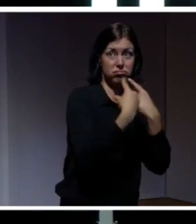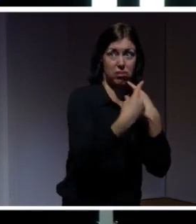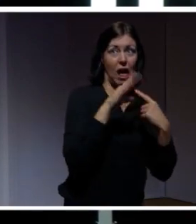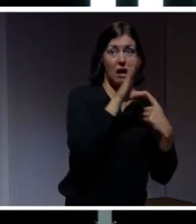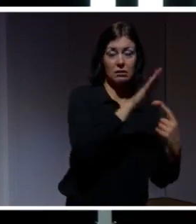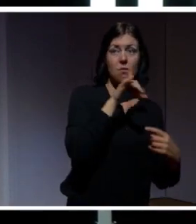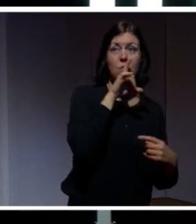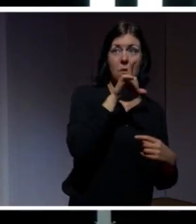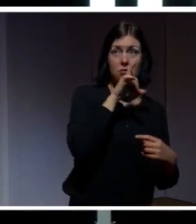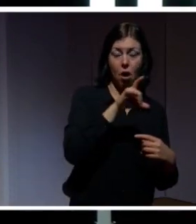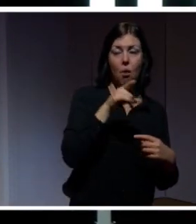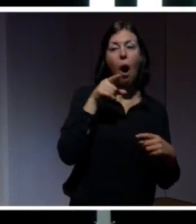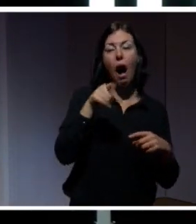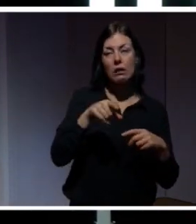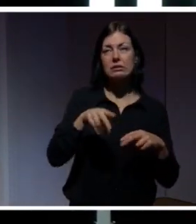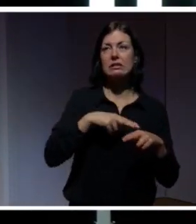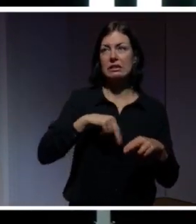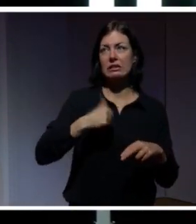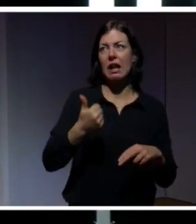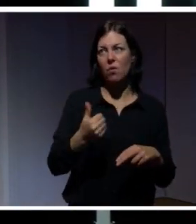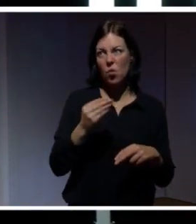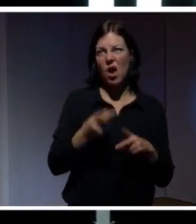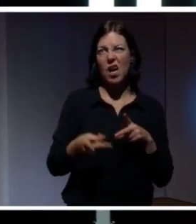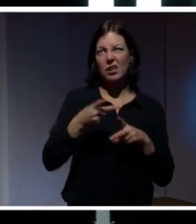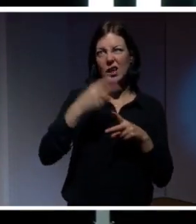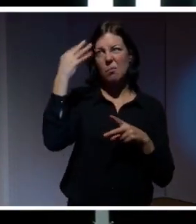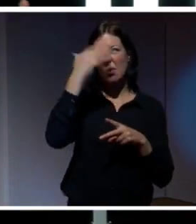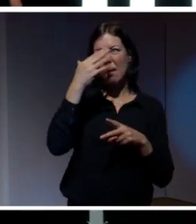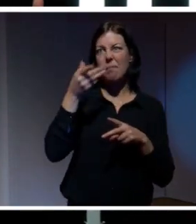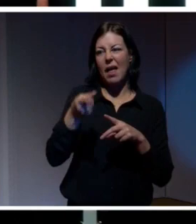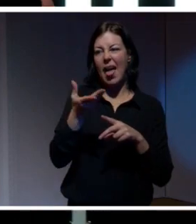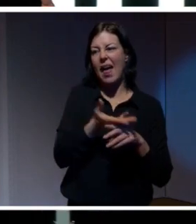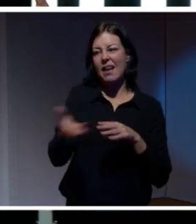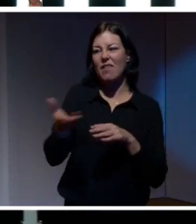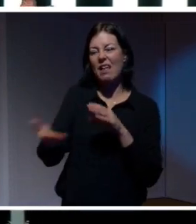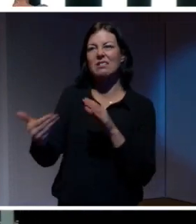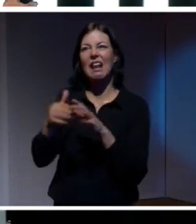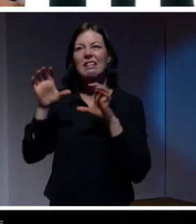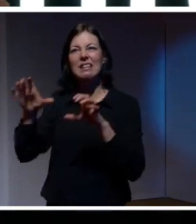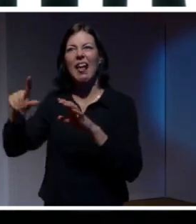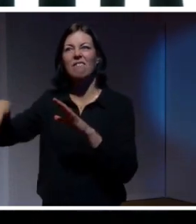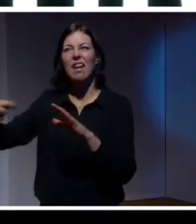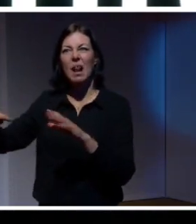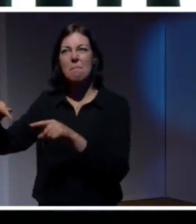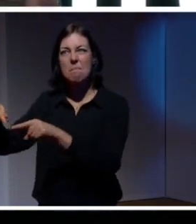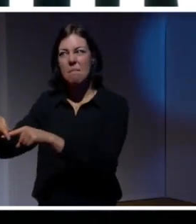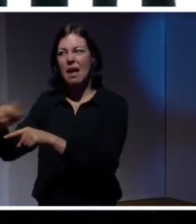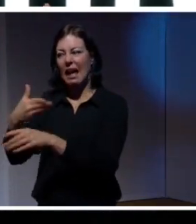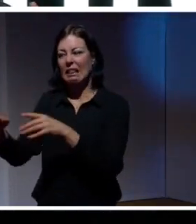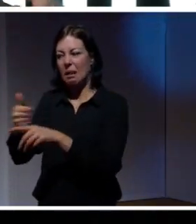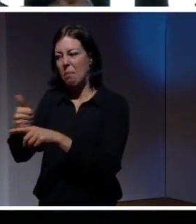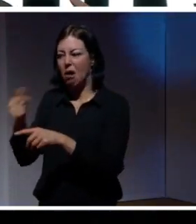Och han kanske också kände att det var extra problematiskt med en referens till en skräckfilm som inte bara går ut på